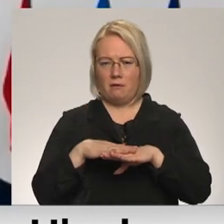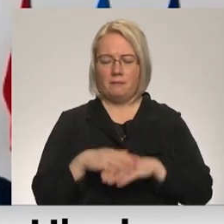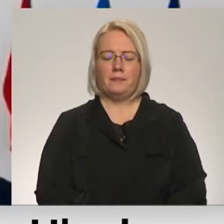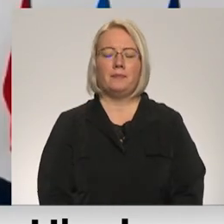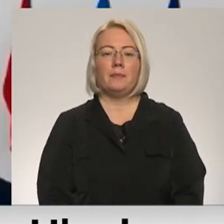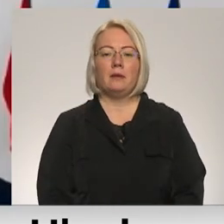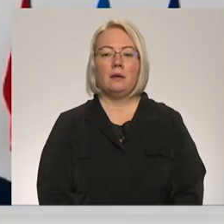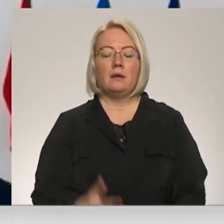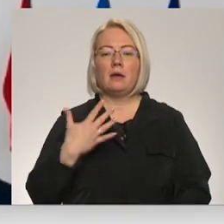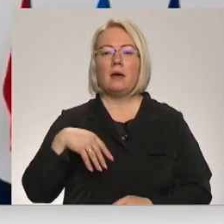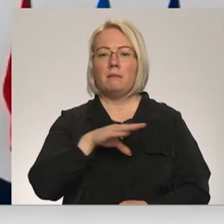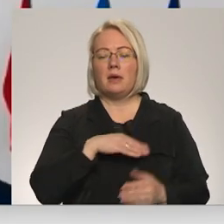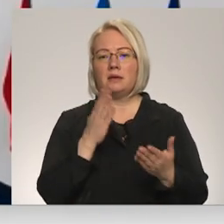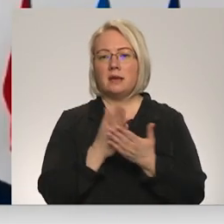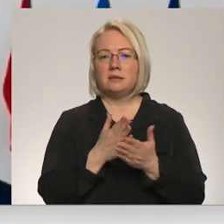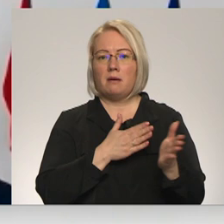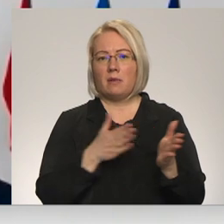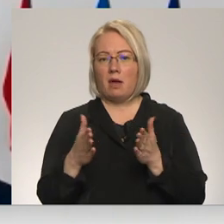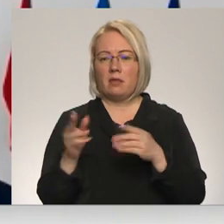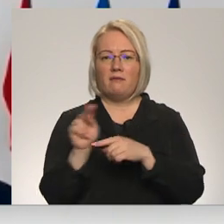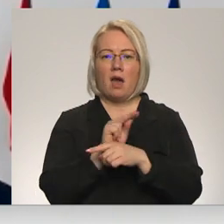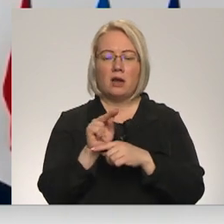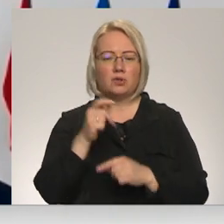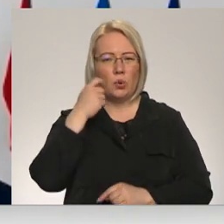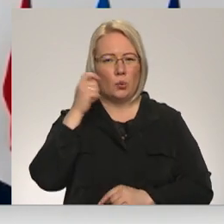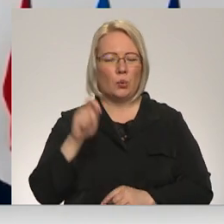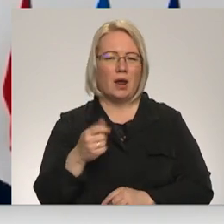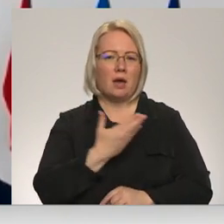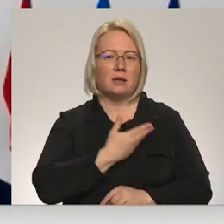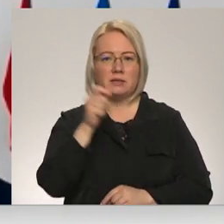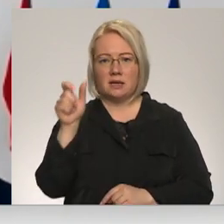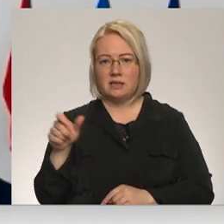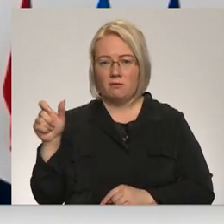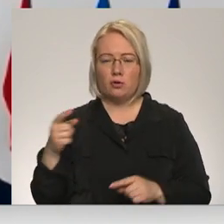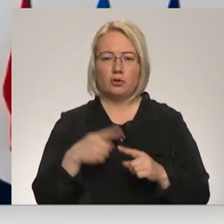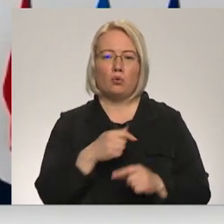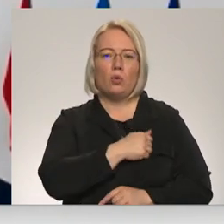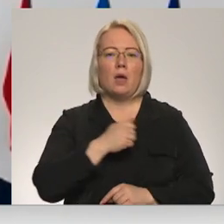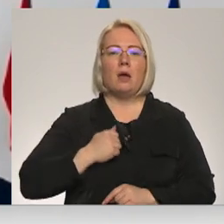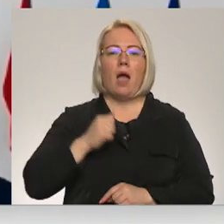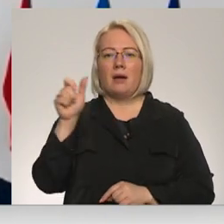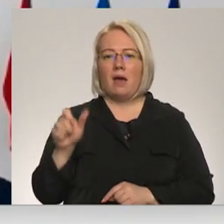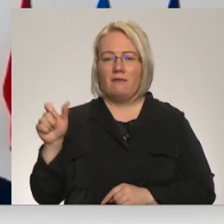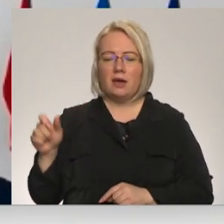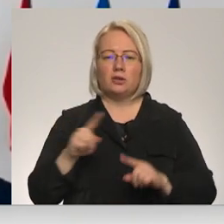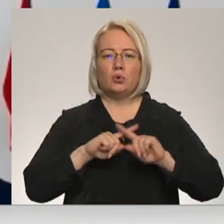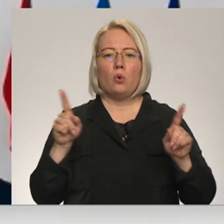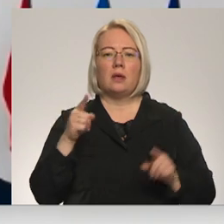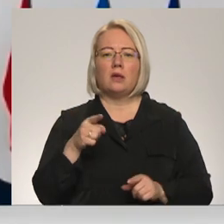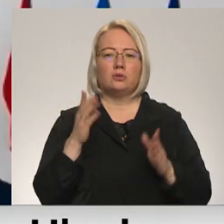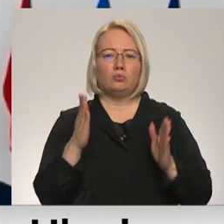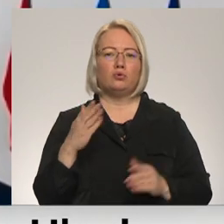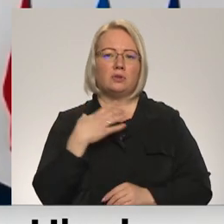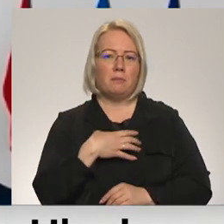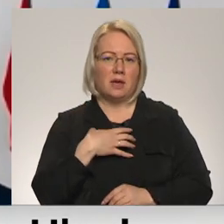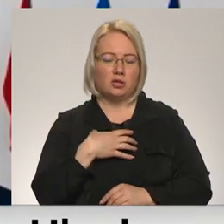Mēs esam gatavi ārstēt Ukrainas civiliedzīvotājus un karavīrus, tas tik būs nepieciešams